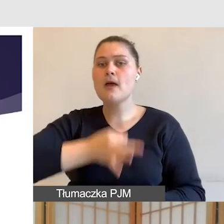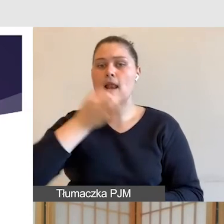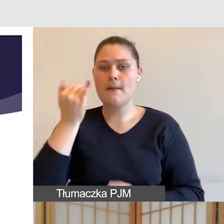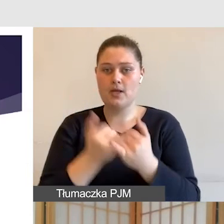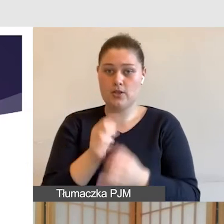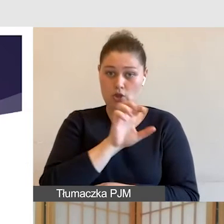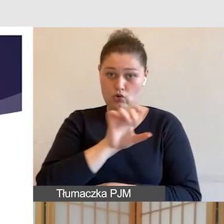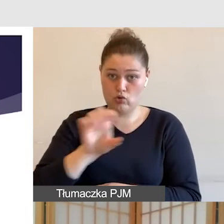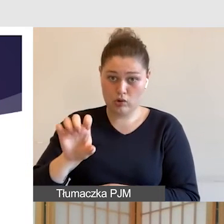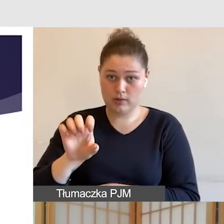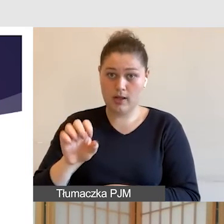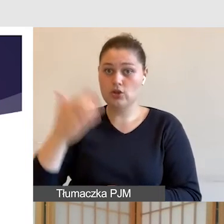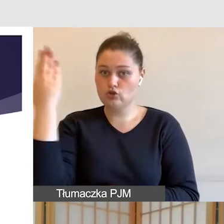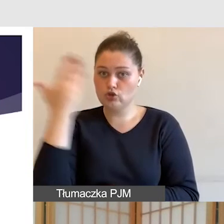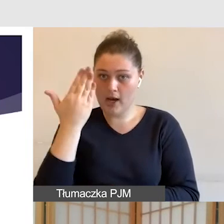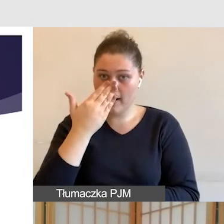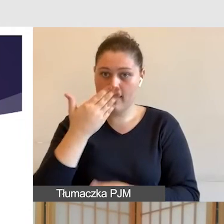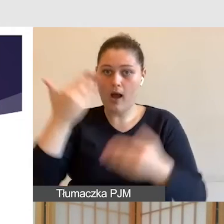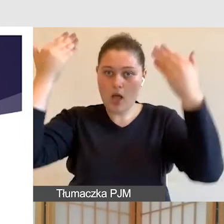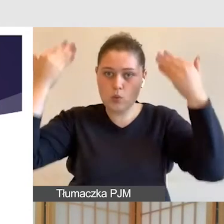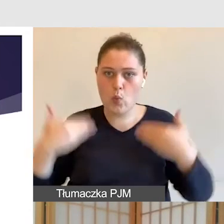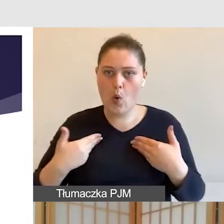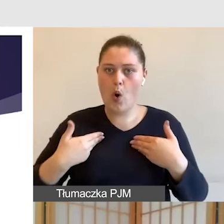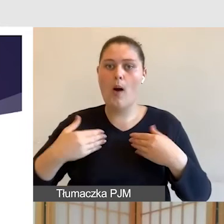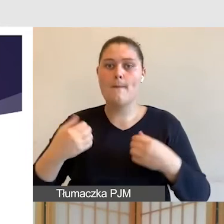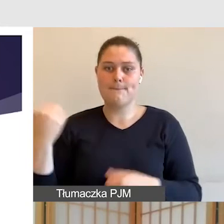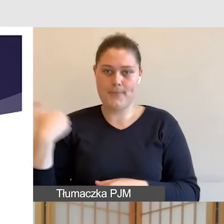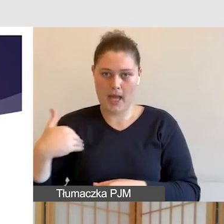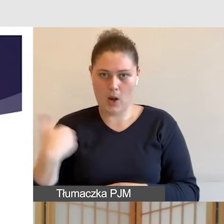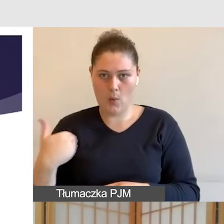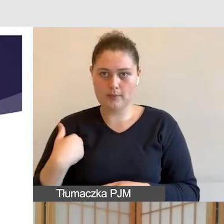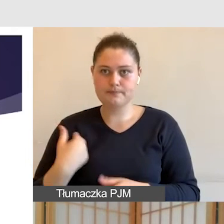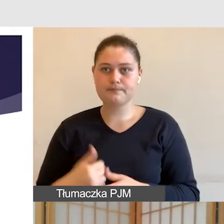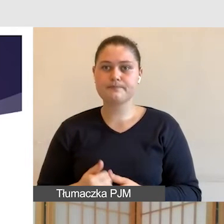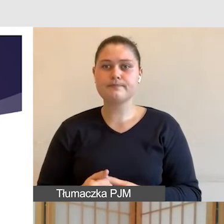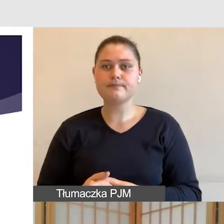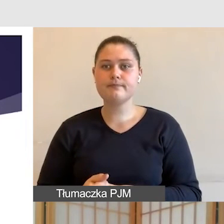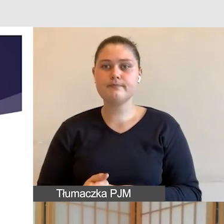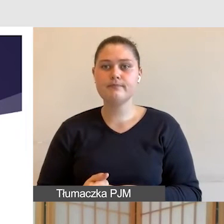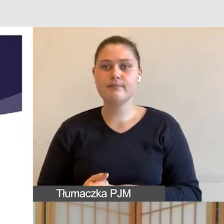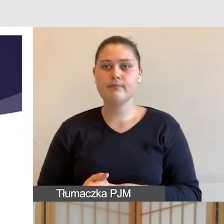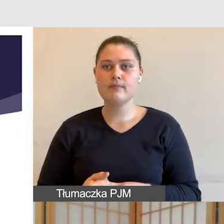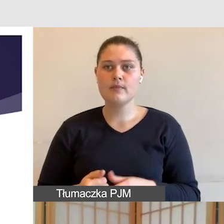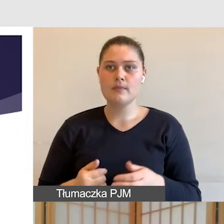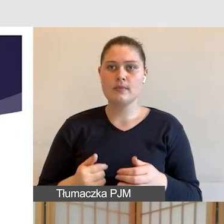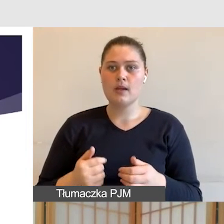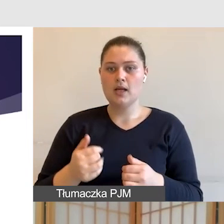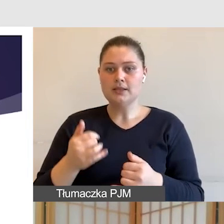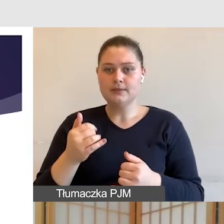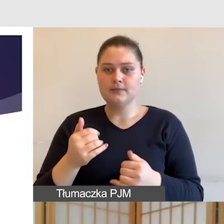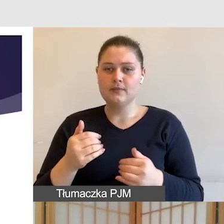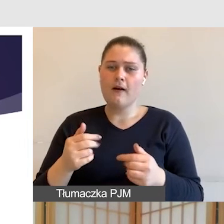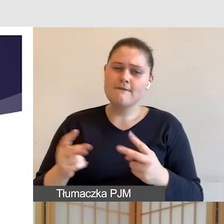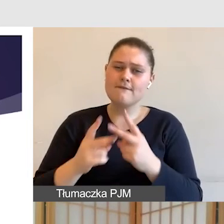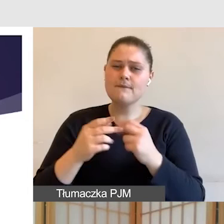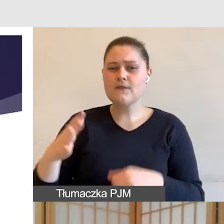tekstu na białym tle. Warto też unikać takiego połączenia kolorów analogowych, czyli gdybym tutaj w nagłówku